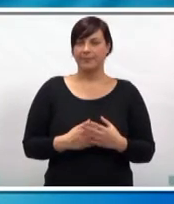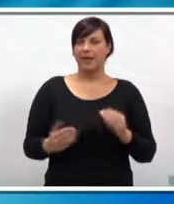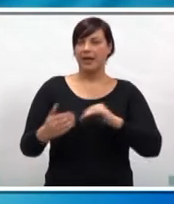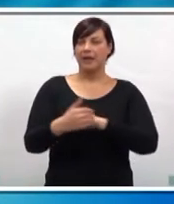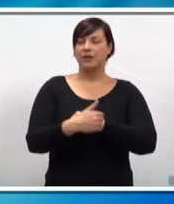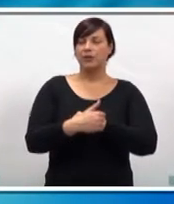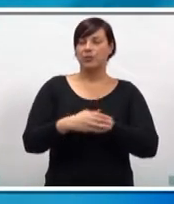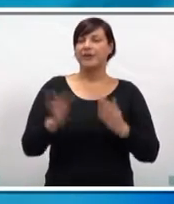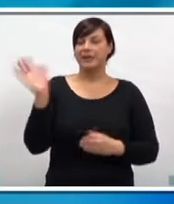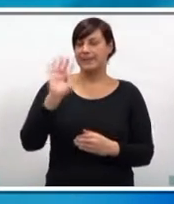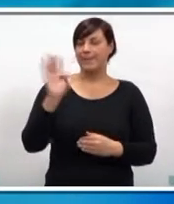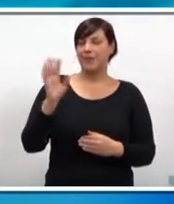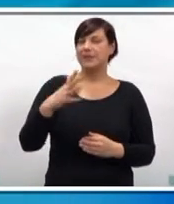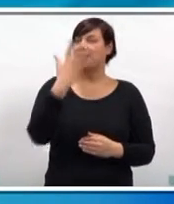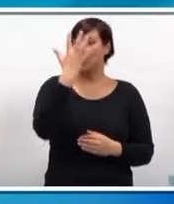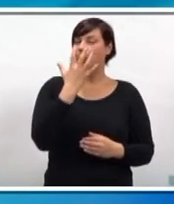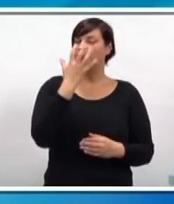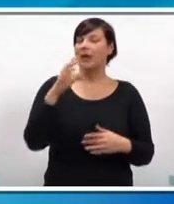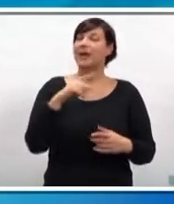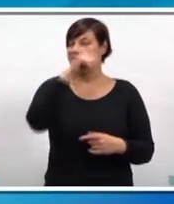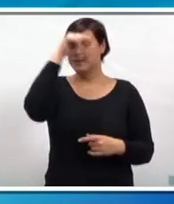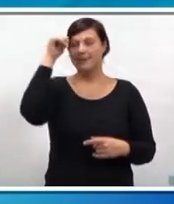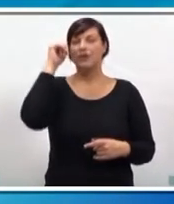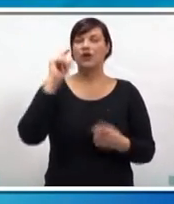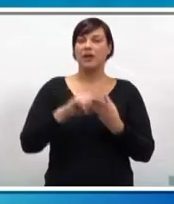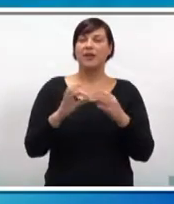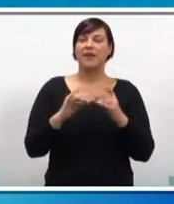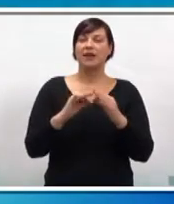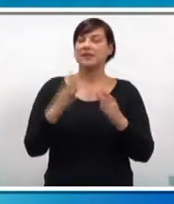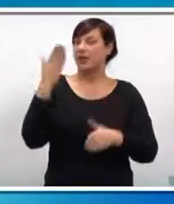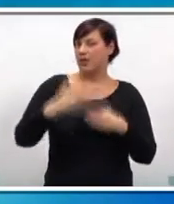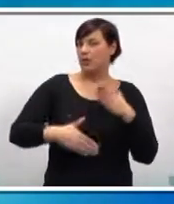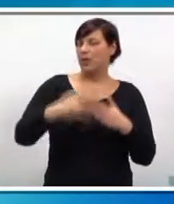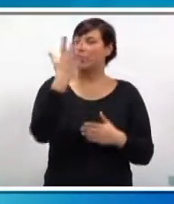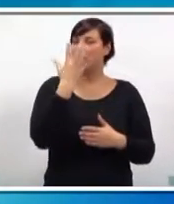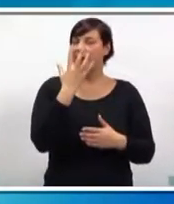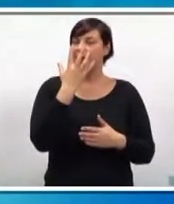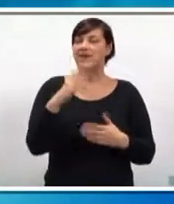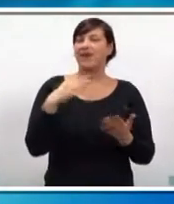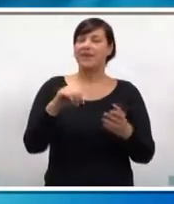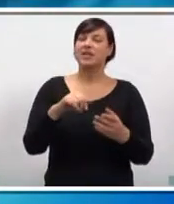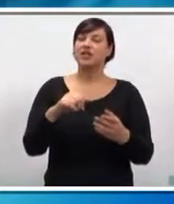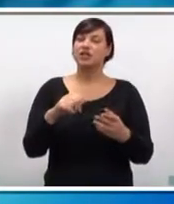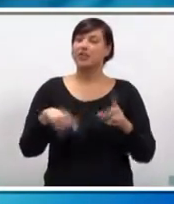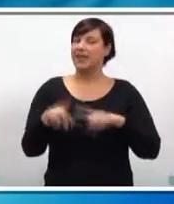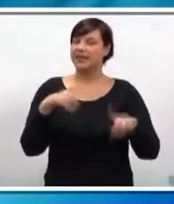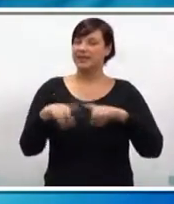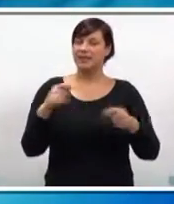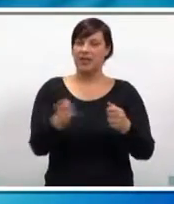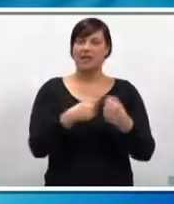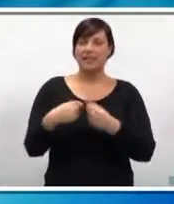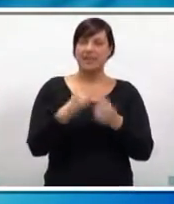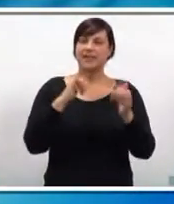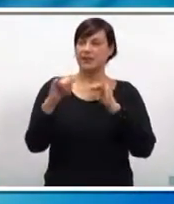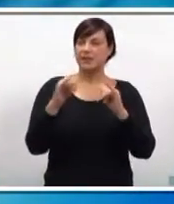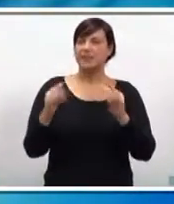Dubrovnik se pozdravio od pokladne sezone. Sinor su u Revelinu održane ultimi od karnevala, već tradicionalno u organizaciji